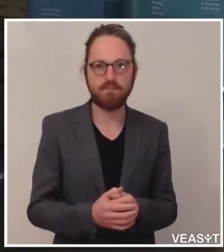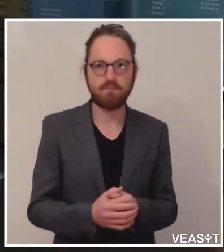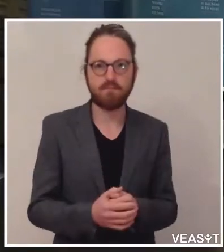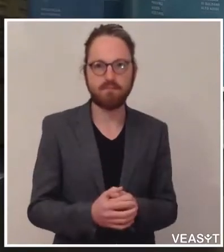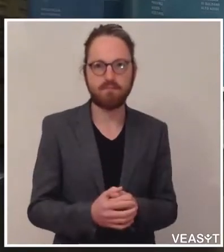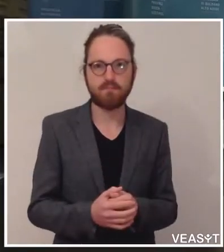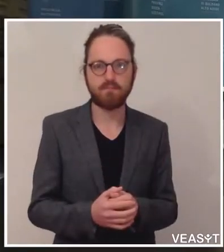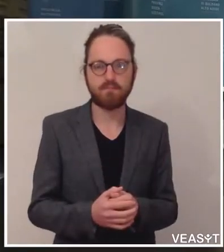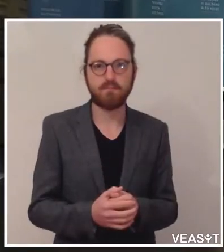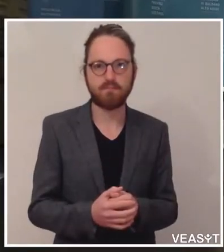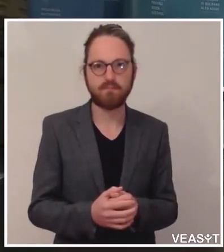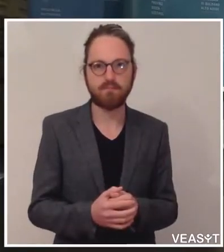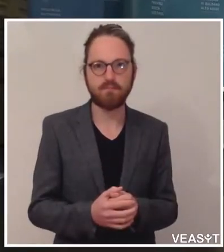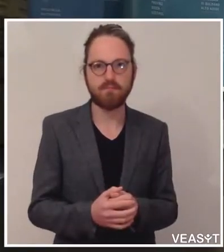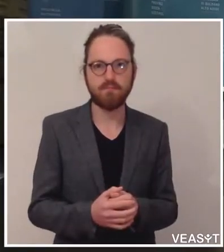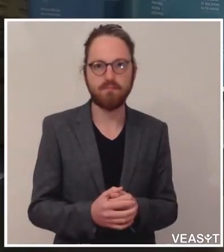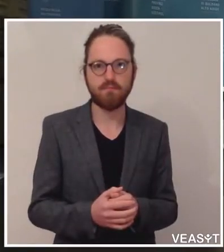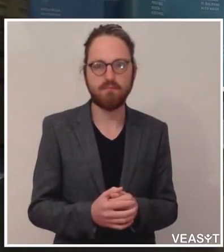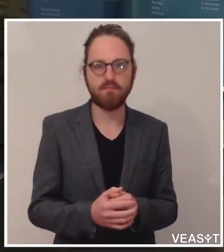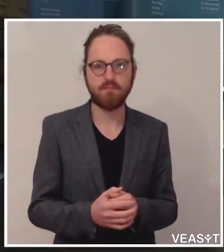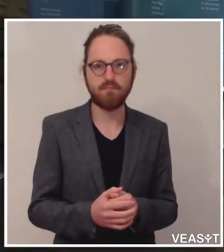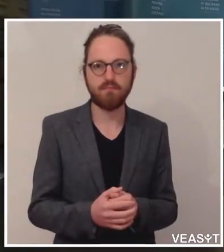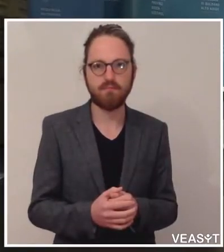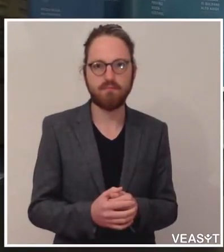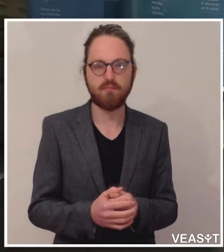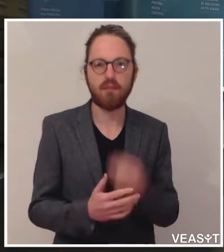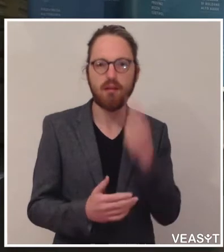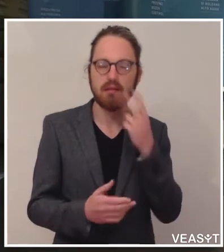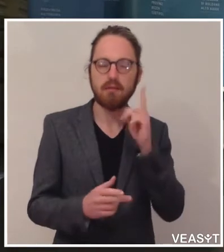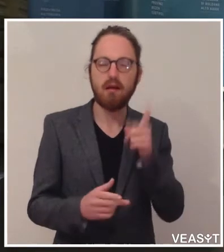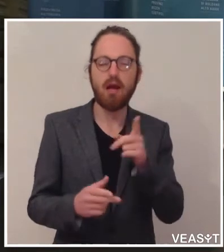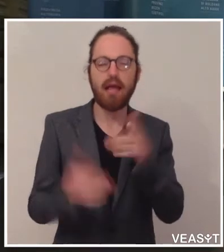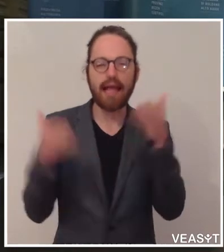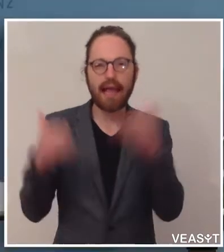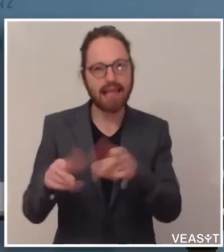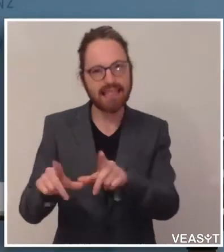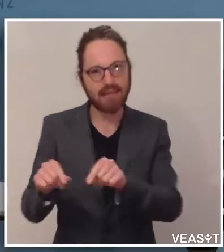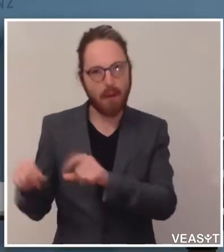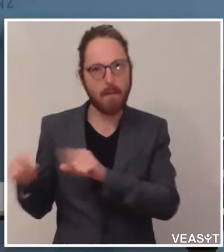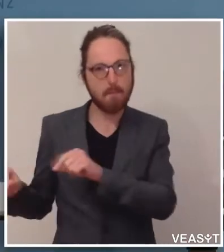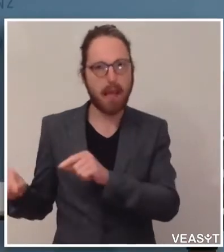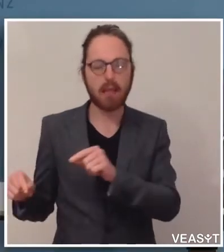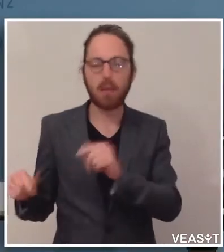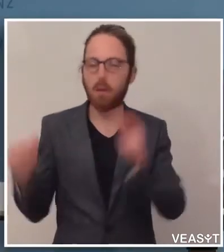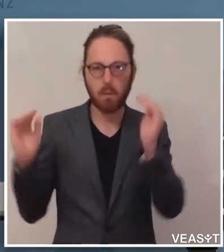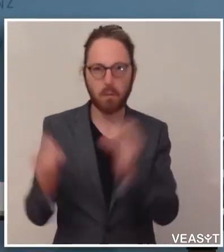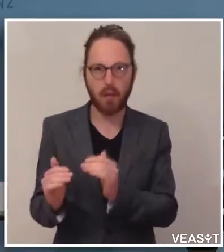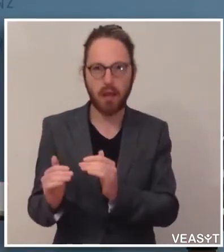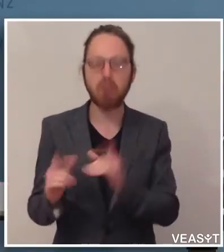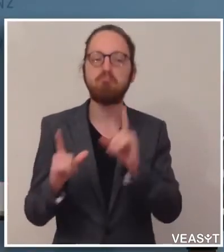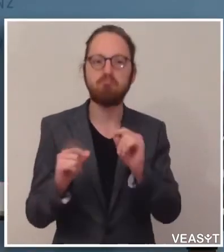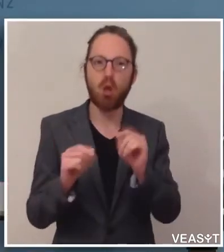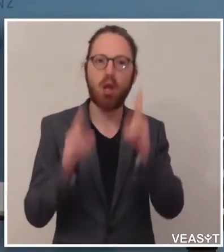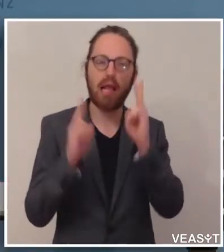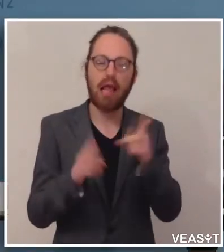Die geringere Belegung der Intensivbetten in den Krankenhäusern bedeutet auch, dass die Krankenhäuser jetzt damit beginnen können,